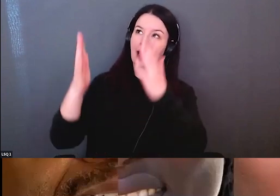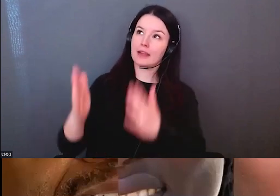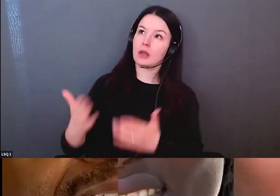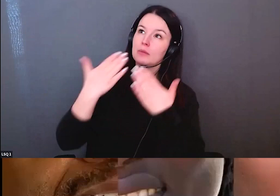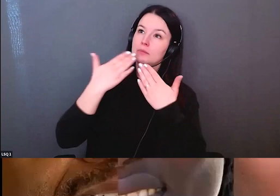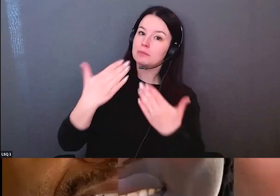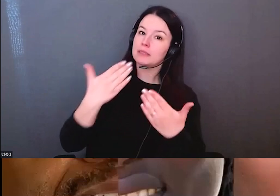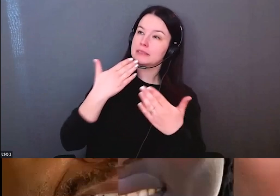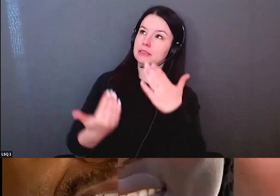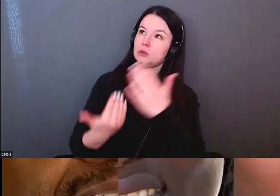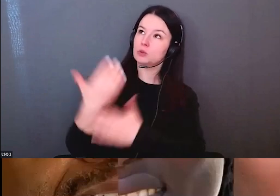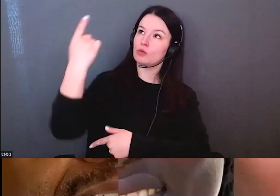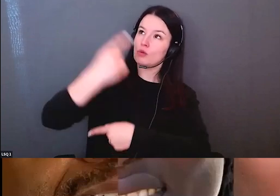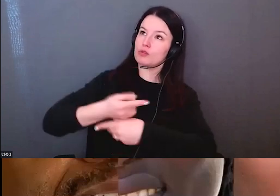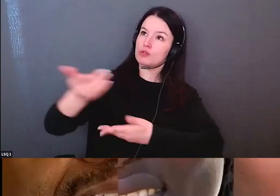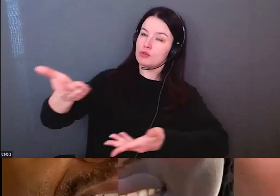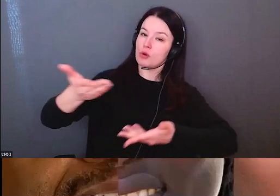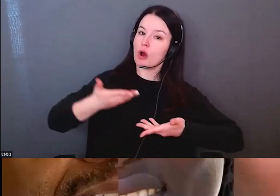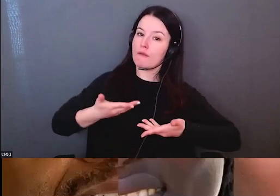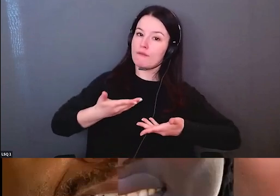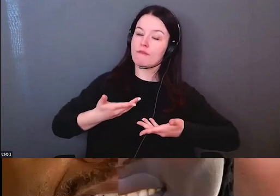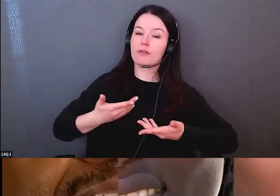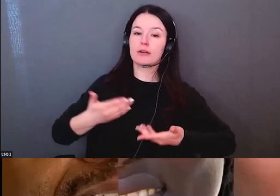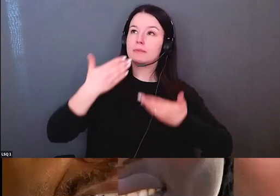Je vais vous présenter donc